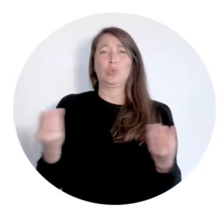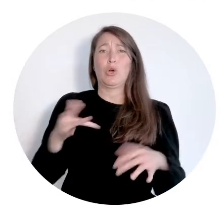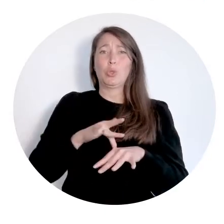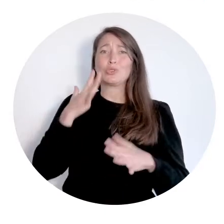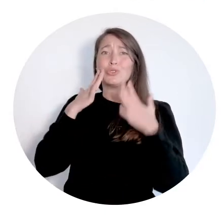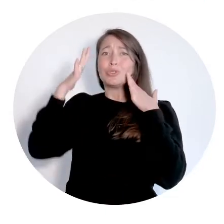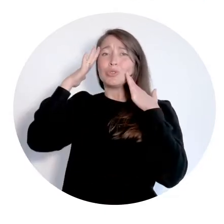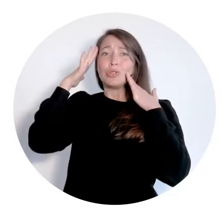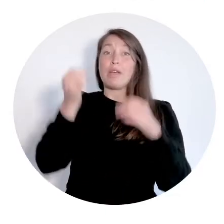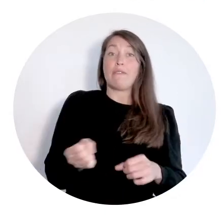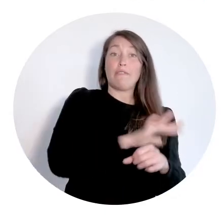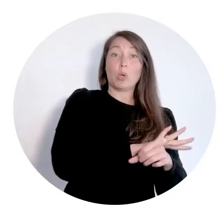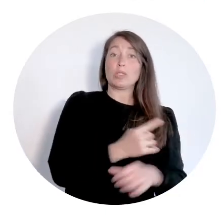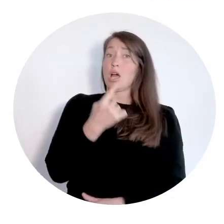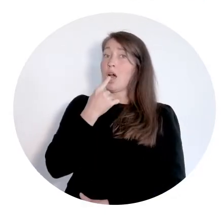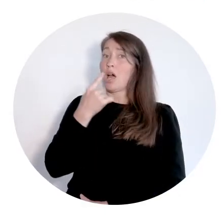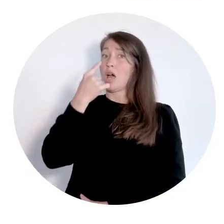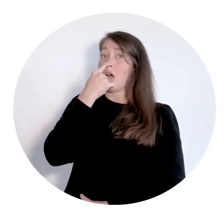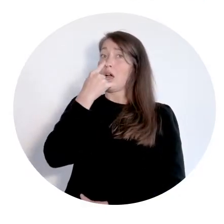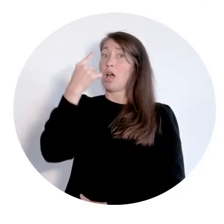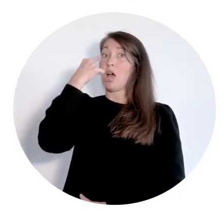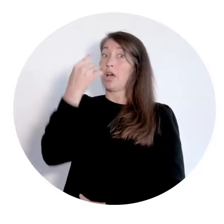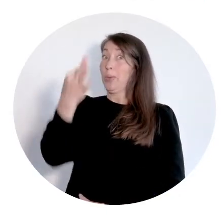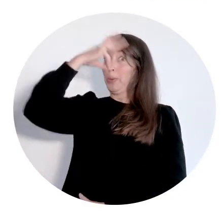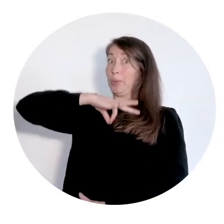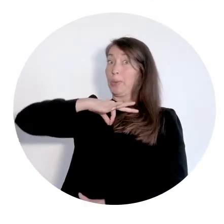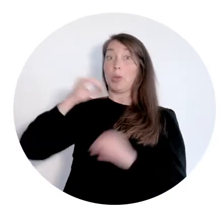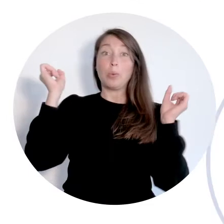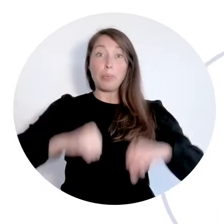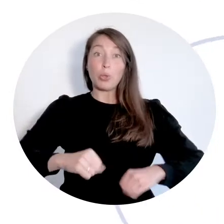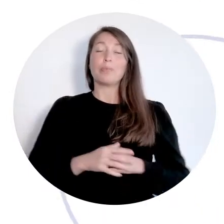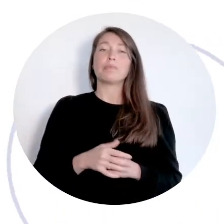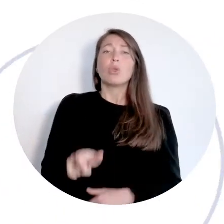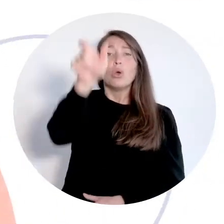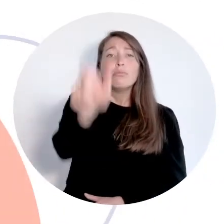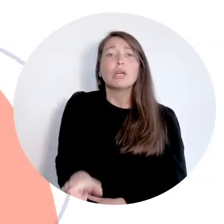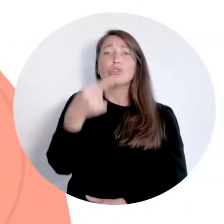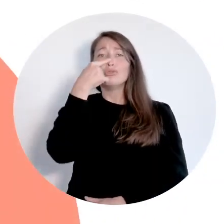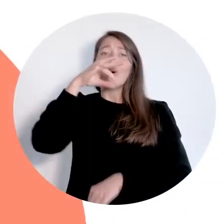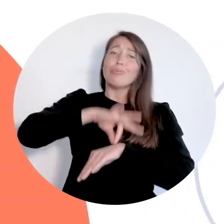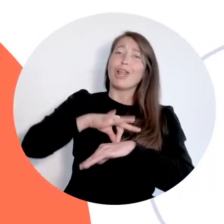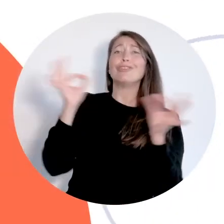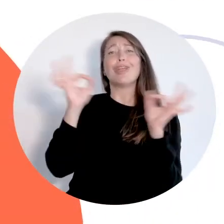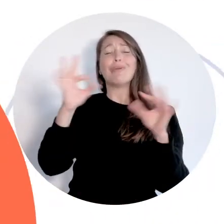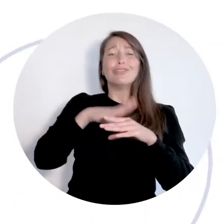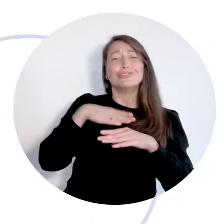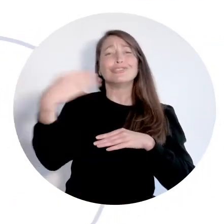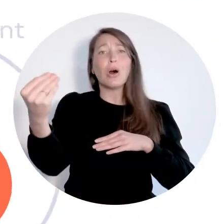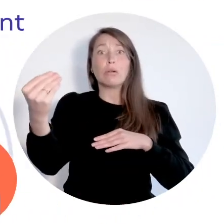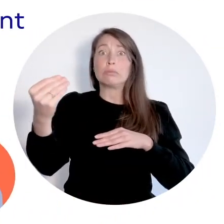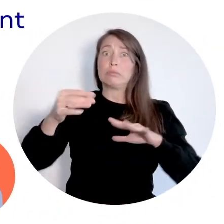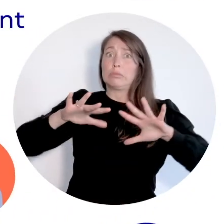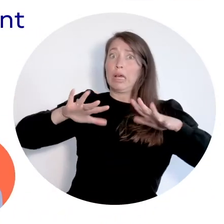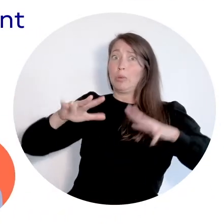jour, le virus peut nous infecter en passant par la bouche, le nez ou les yeux. En sortant, une personne, même si elle ne semble pas malade,